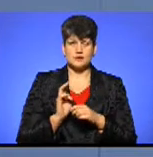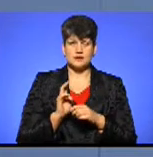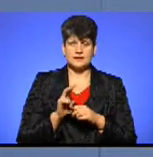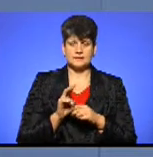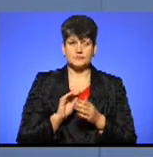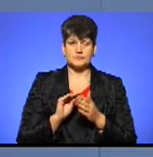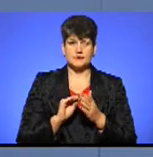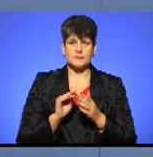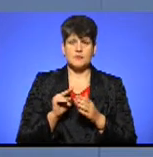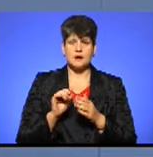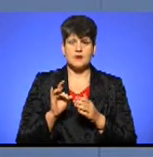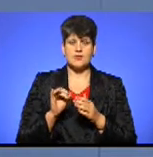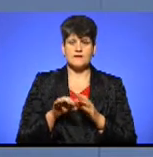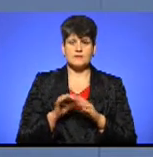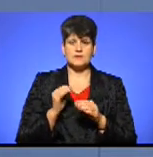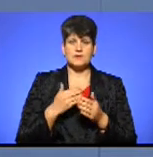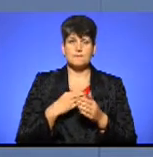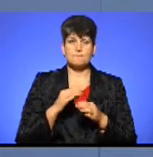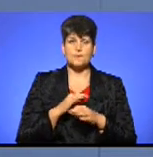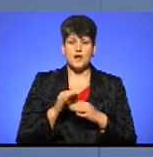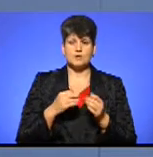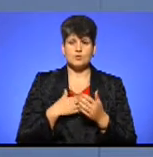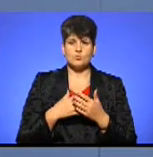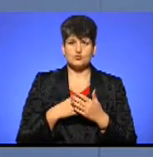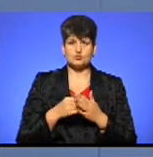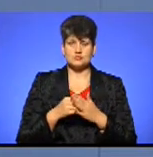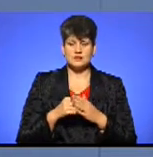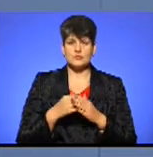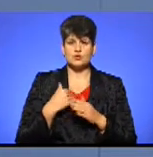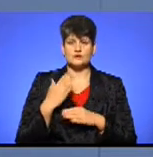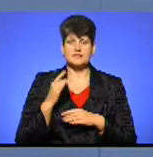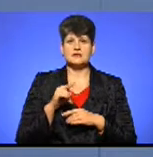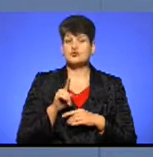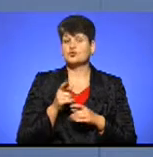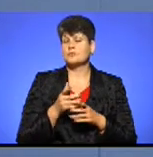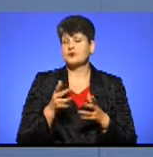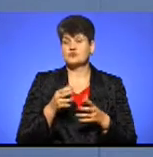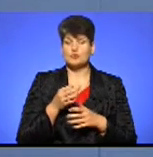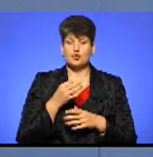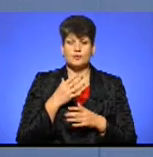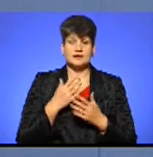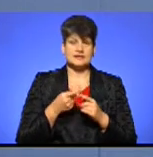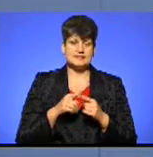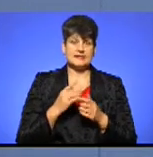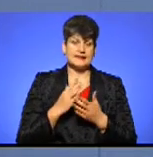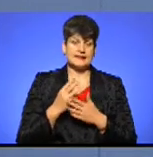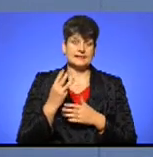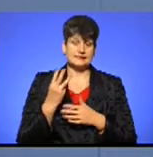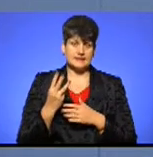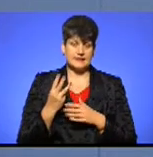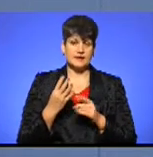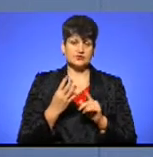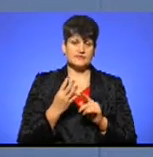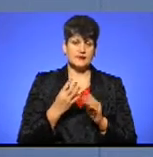пароль, вибрати проекти громадського бюджету і проголосувати за ті проекти, які найбільше подобаються. Такі в нас є три основні методи. Четвертий більш